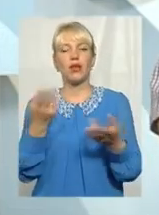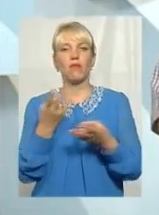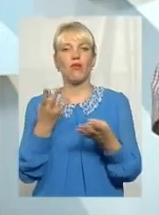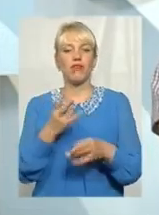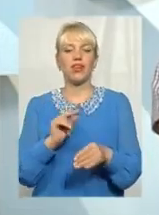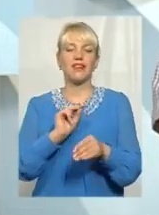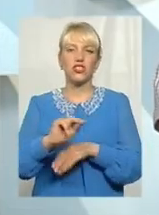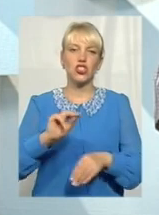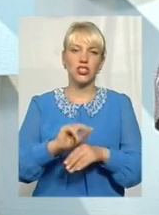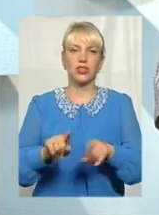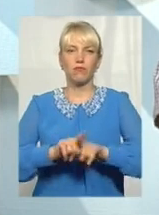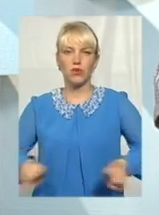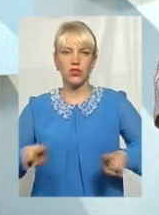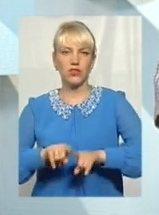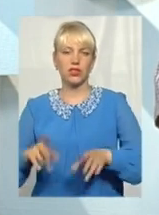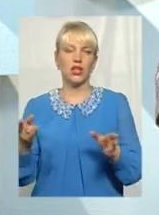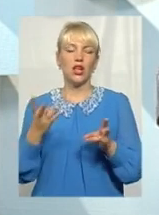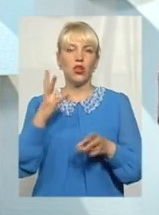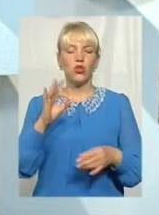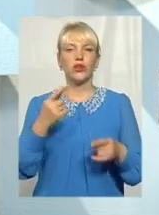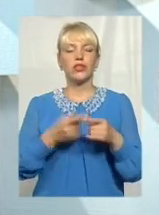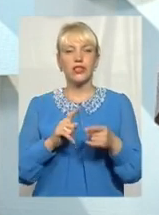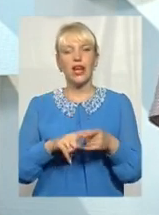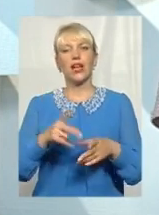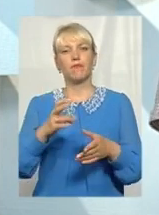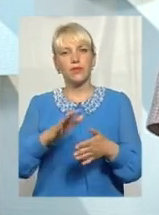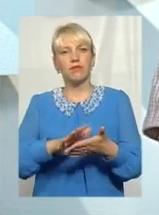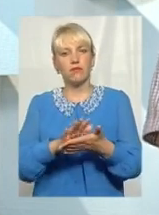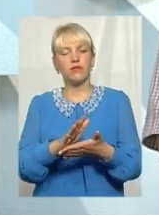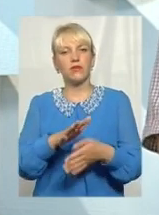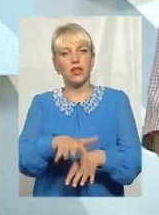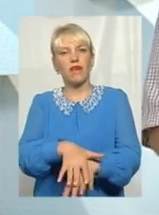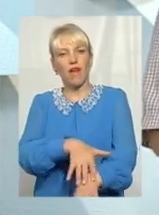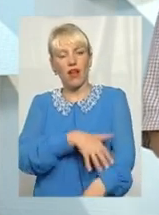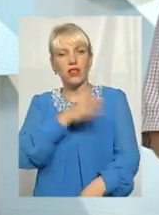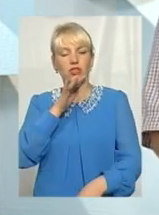ввести якийсь просвітницький момент, але, на жаль, це вимагає тривалого часу.